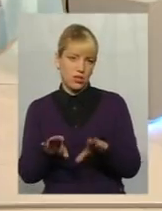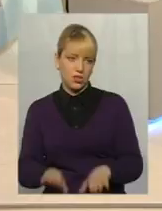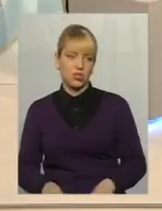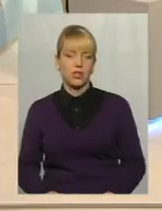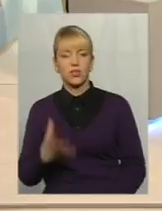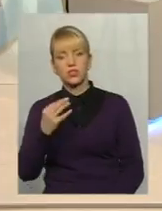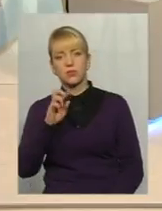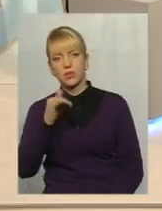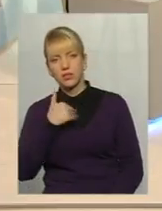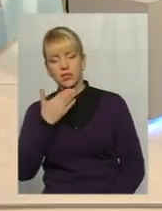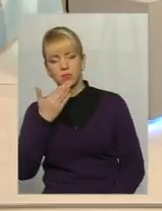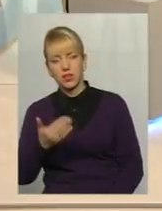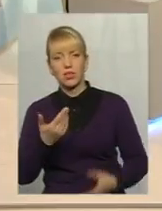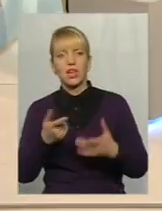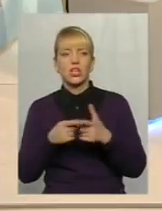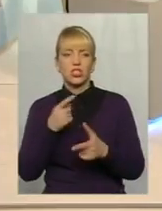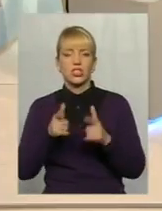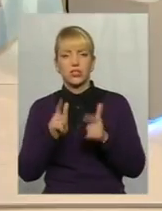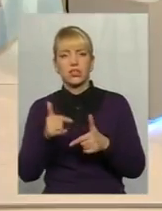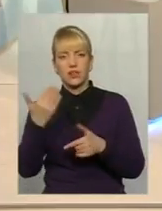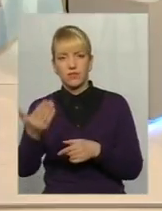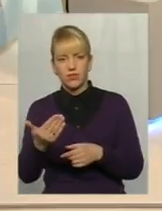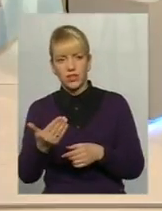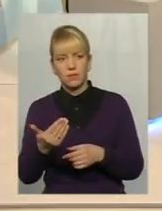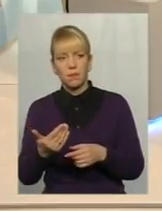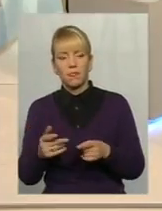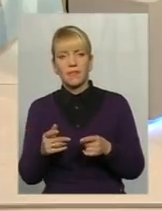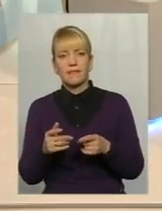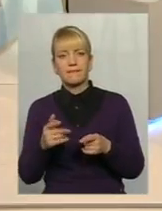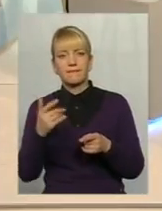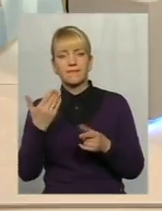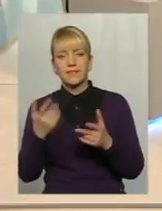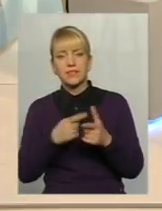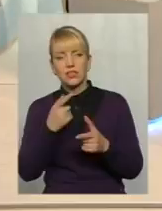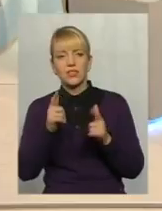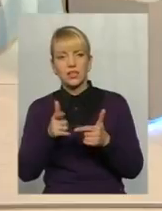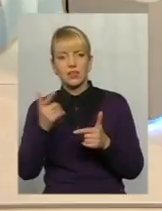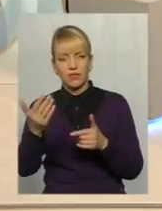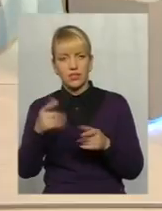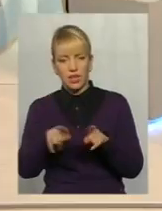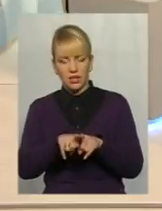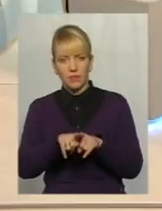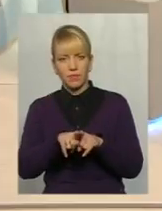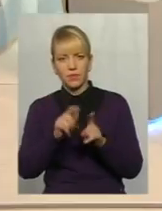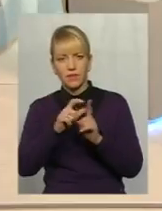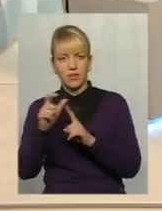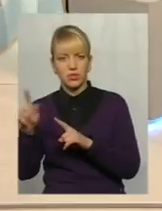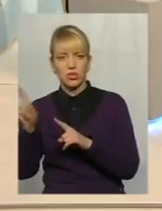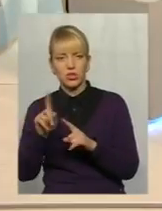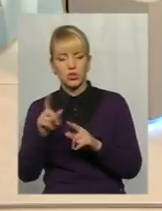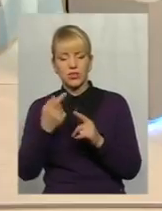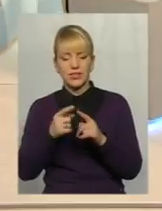хотіла запитати, чи згідні ви взагалі, а в нас пару хвилин лишилось до кінця ефіру, чи згідні ви з тим утвердженням, що зараз ці